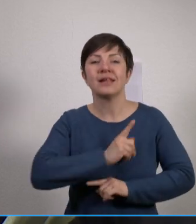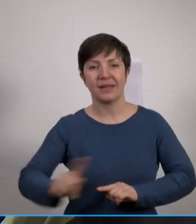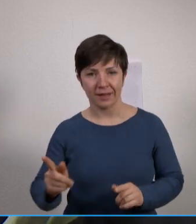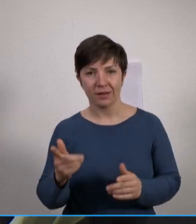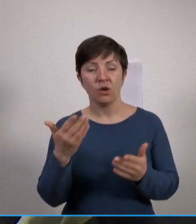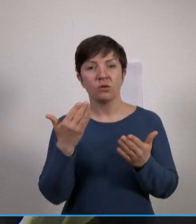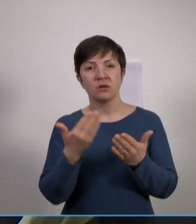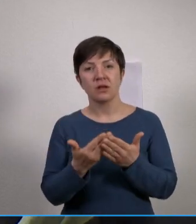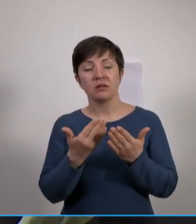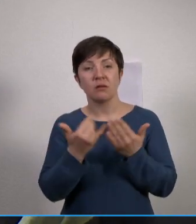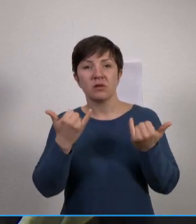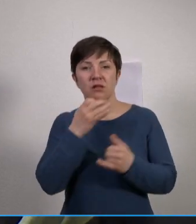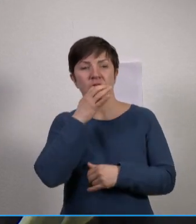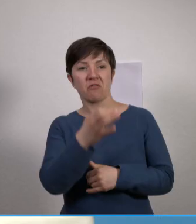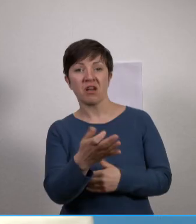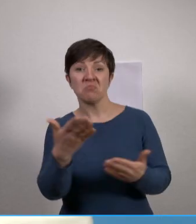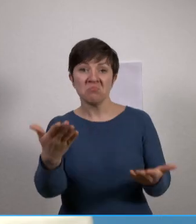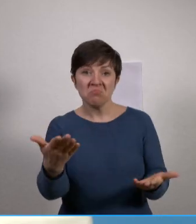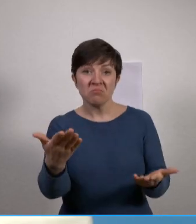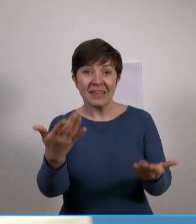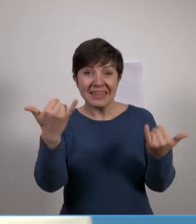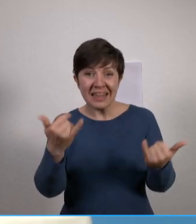diesem Zeitpunkt den Menschen in der Ukraine am meisten?